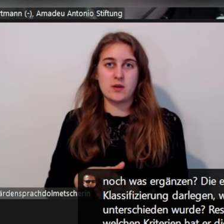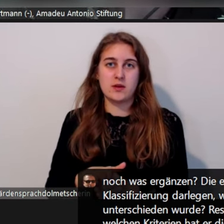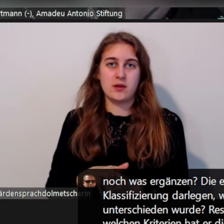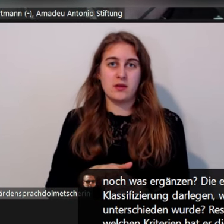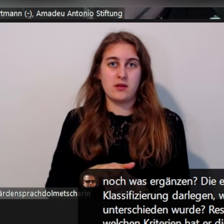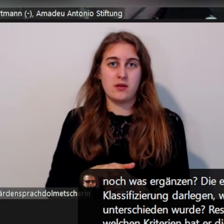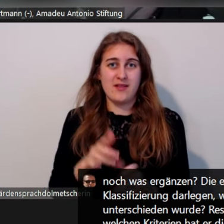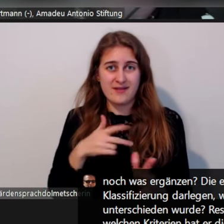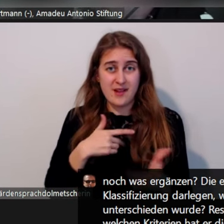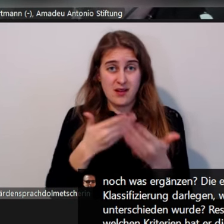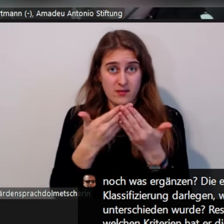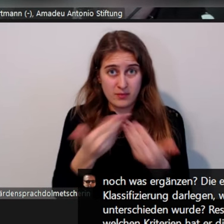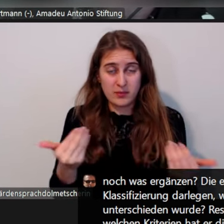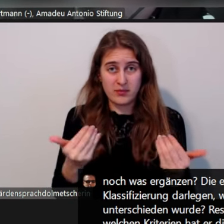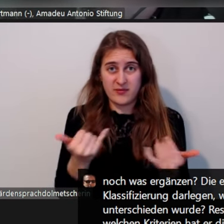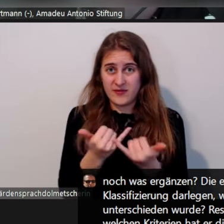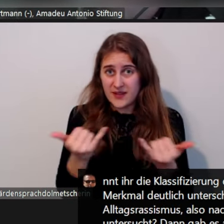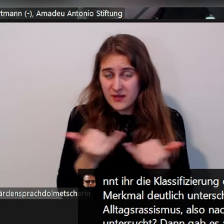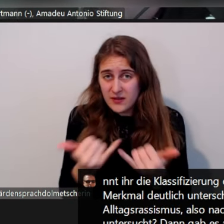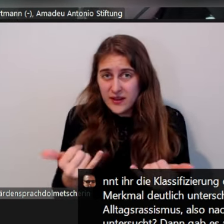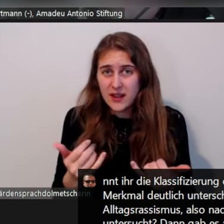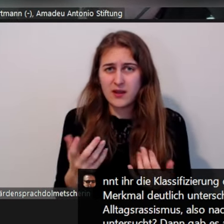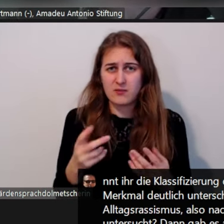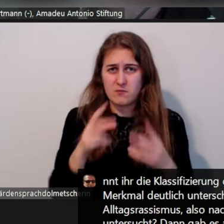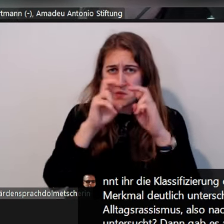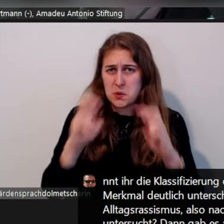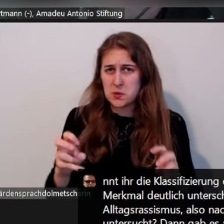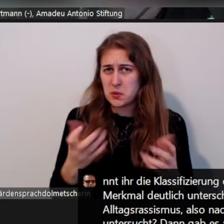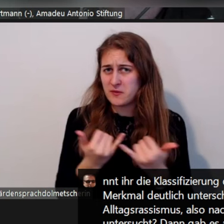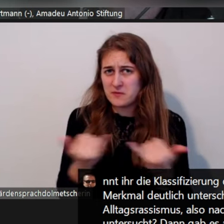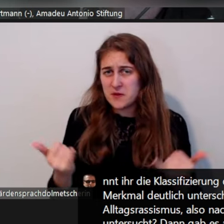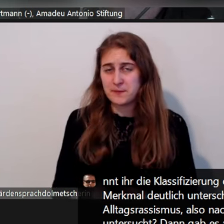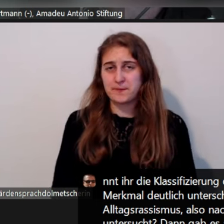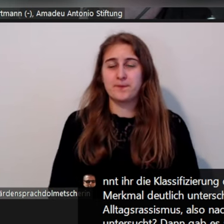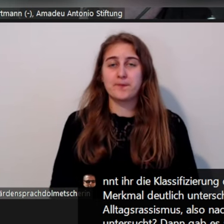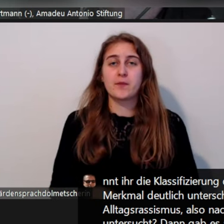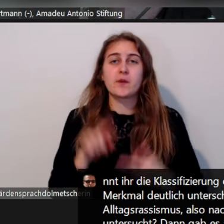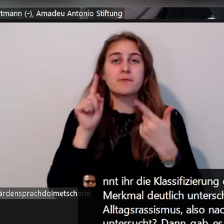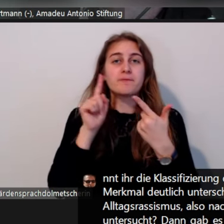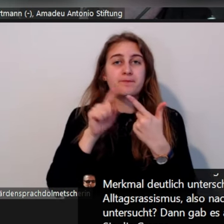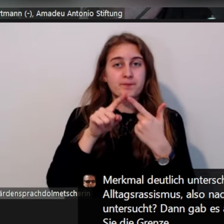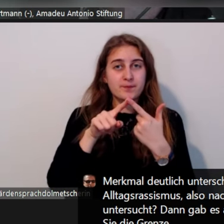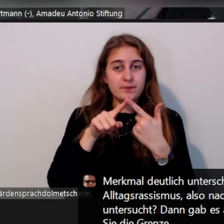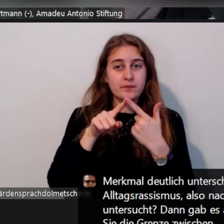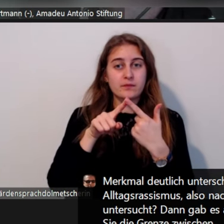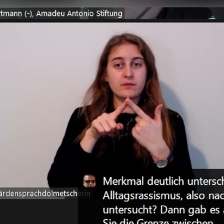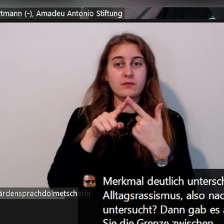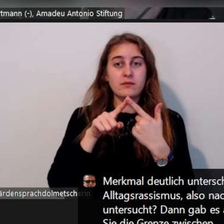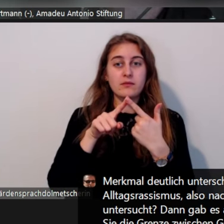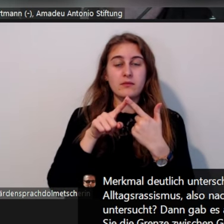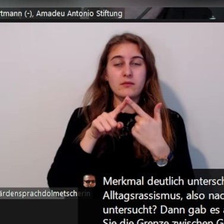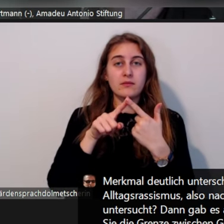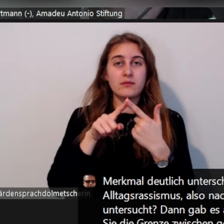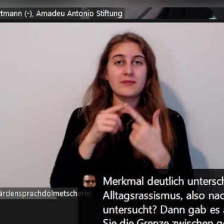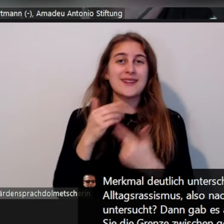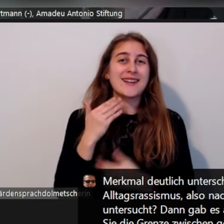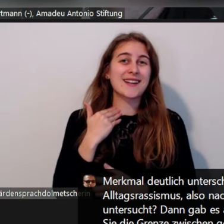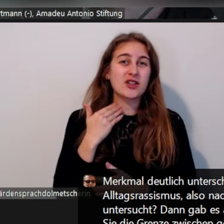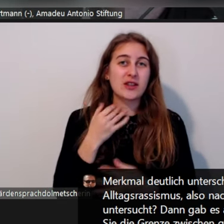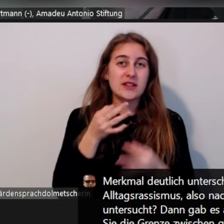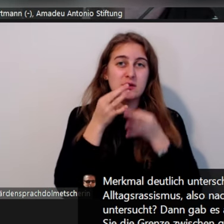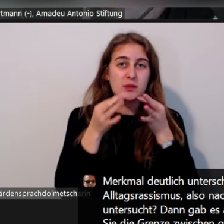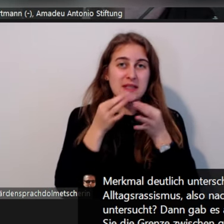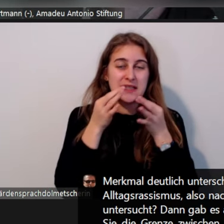untersucht? Dann gab es auch in die Richtung eine Frage, wo ziehen Sie die Grenze zwischen geschlechtsspezifischer Gewalt und